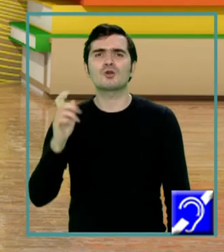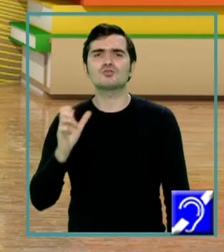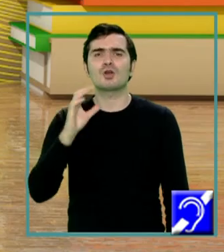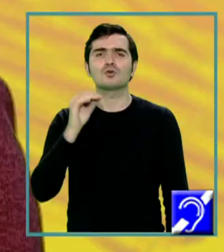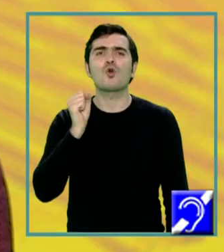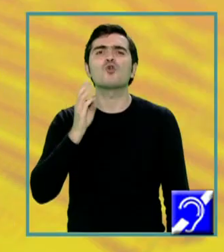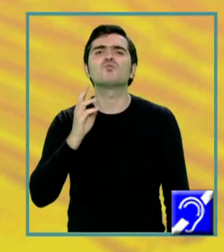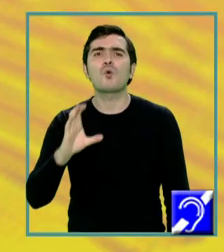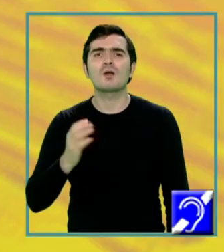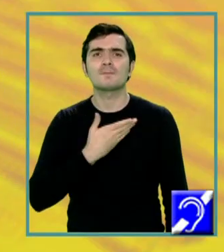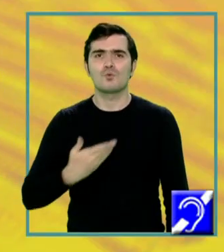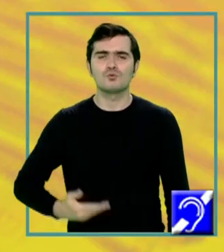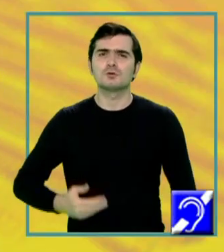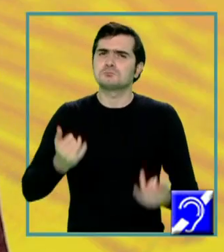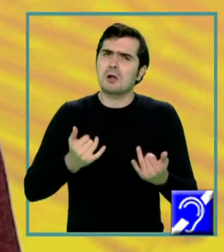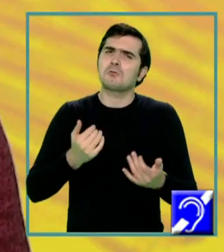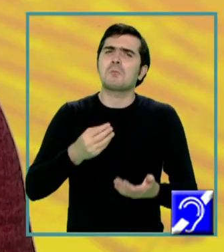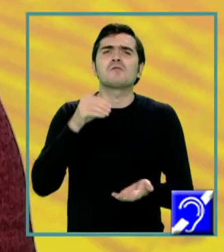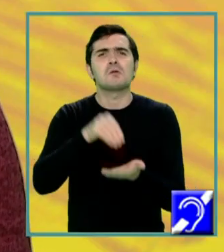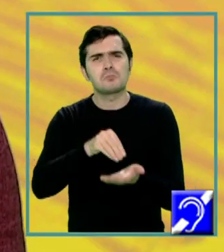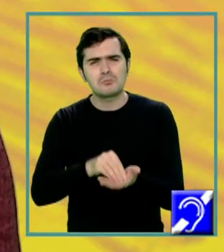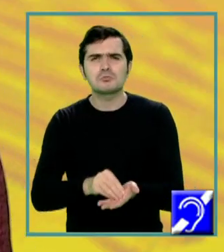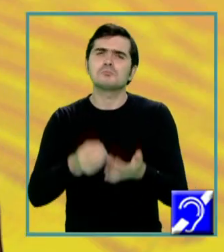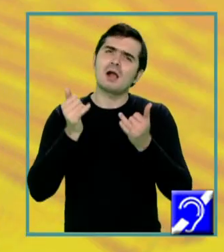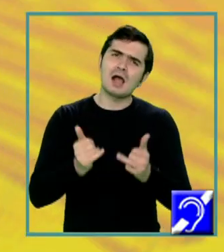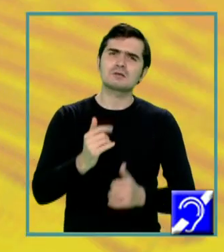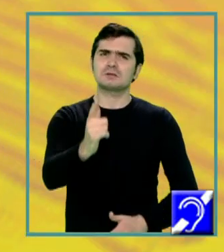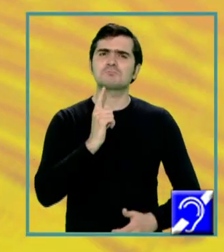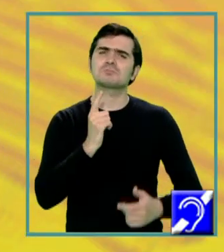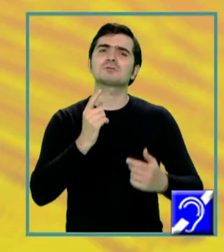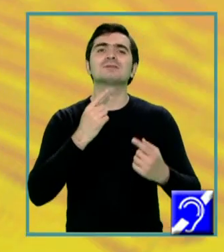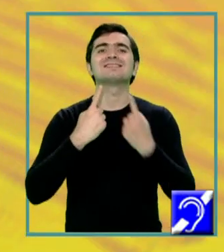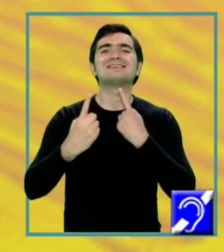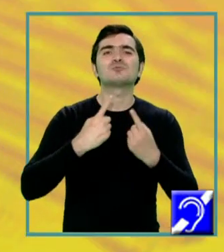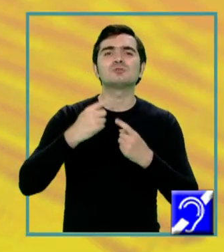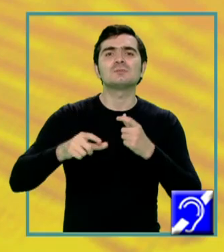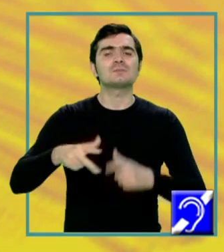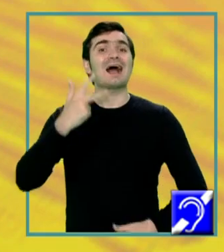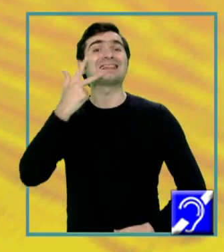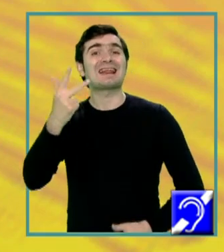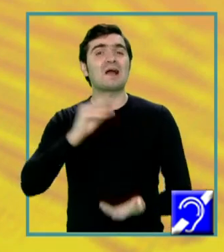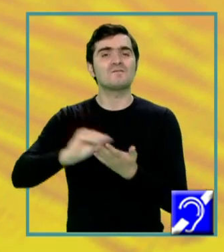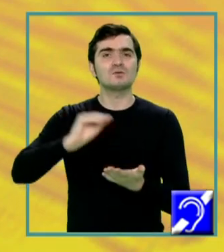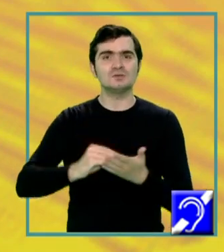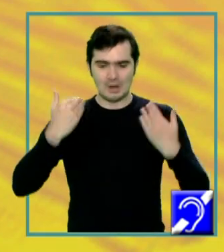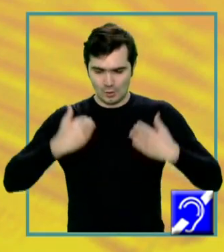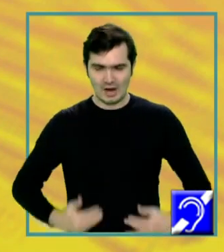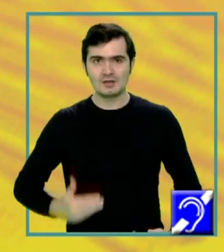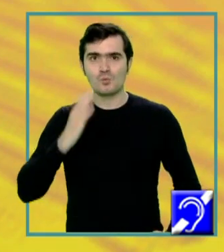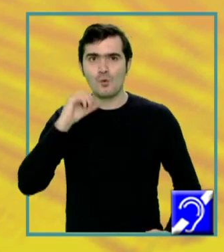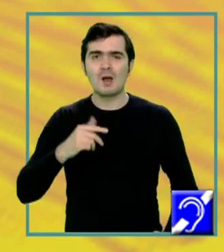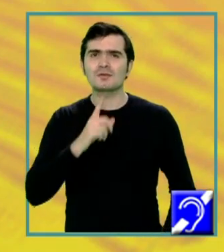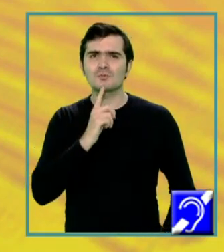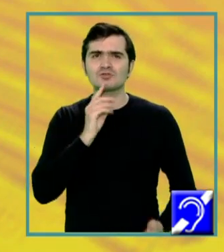București. Vă propun să discutăm astăzi despre cea de-a treia funcție a organismului uman, funcția de reproducere.